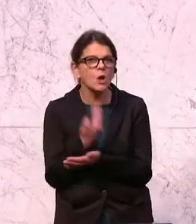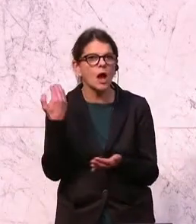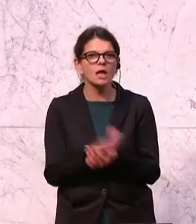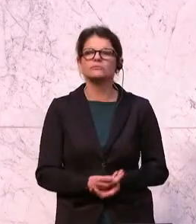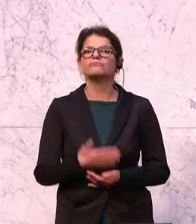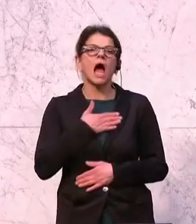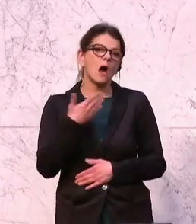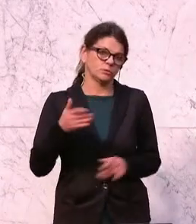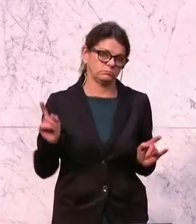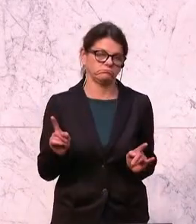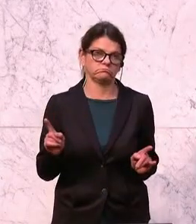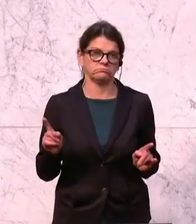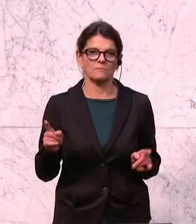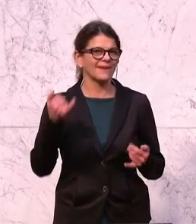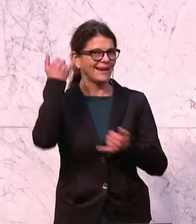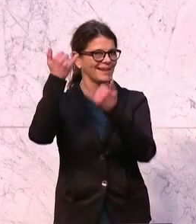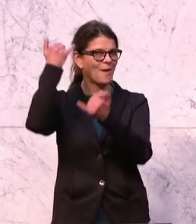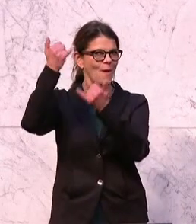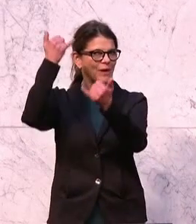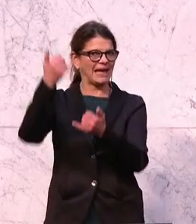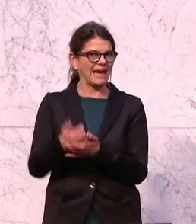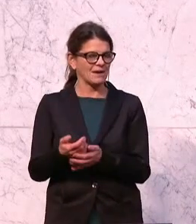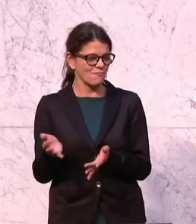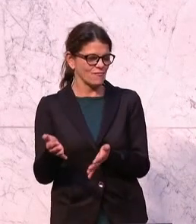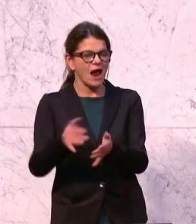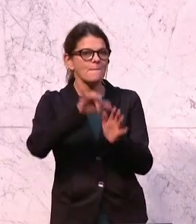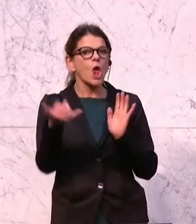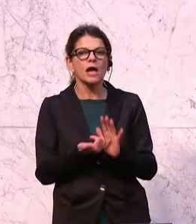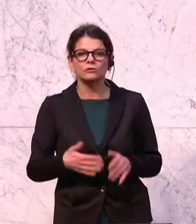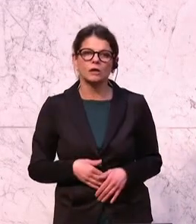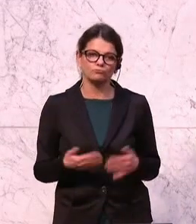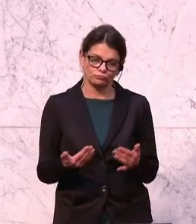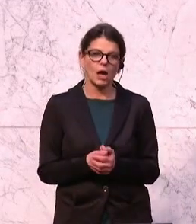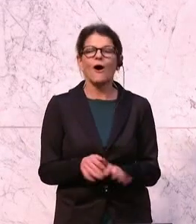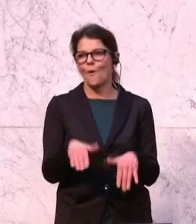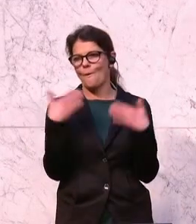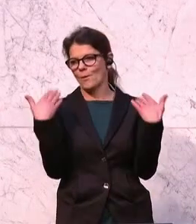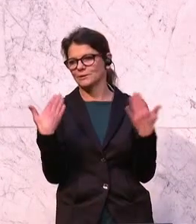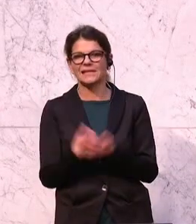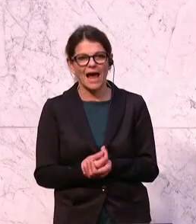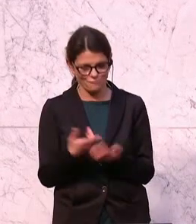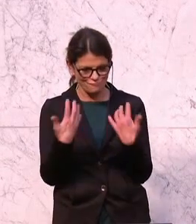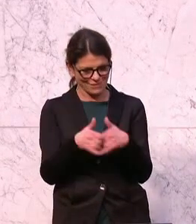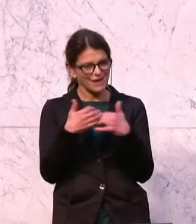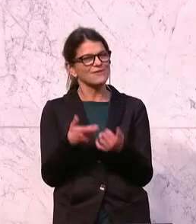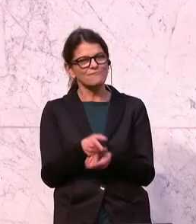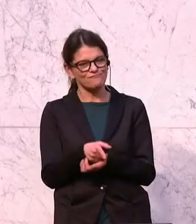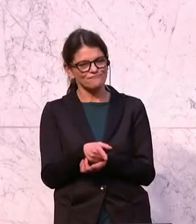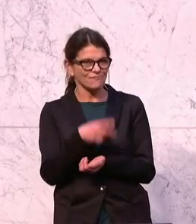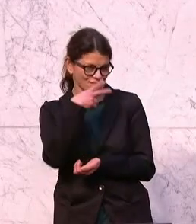ideologiegetriebene Projekte. Und das ist Gott sei Dank in diesem Bericht auch